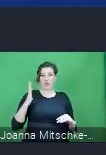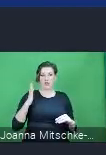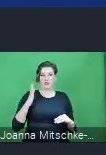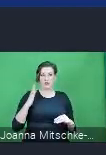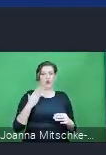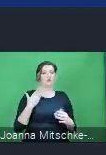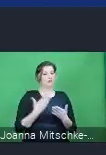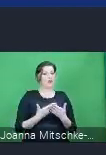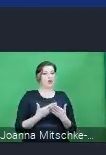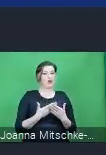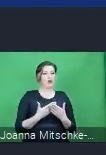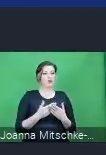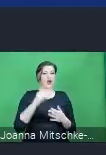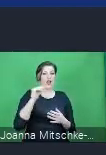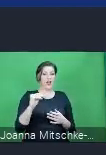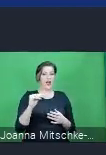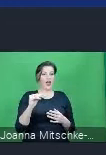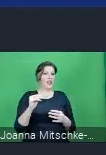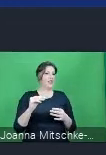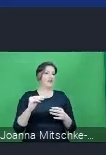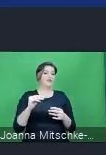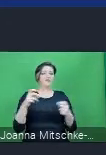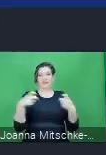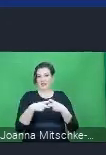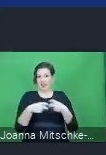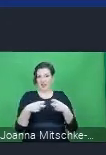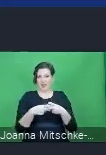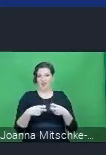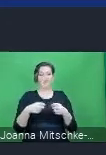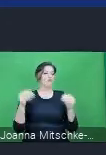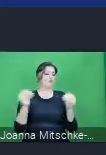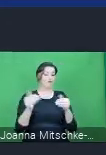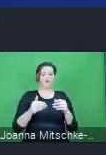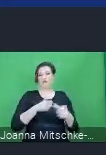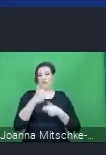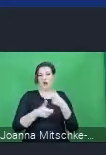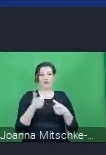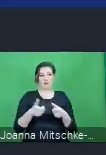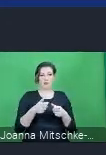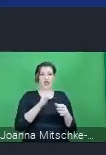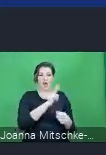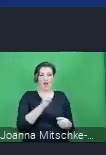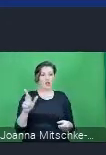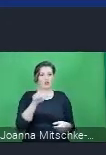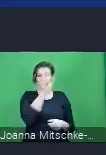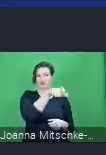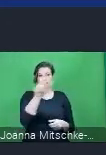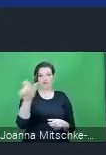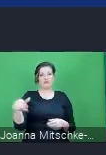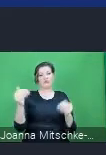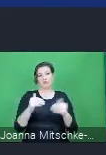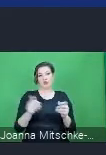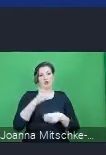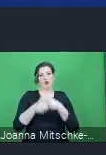-usług szeroko dostępnych dla obywateli. To jest to, co wspominałam, zamówienie